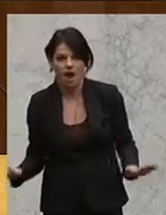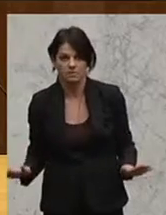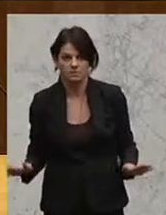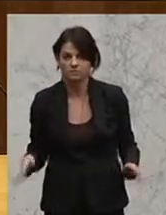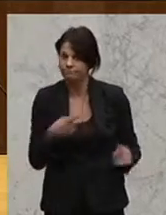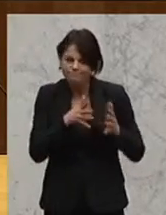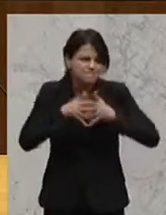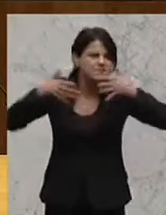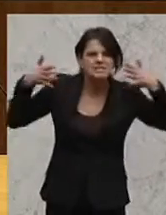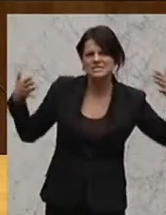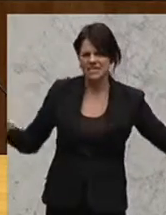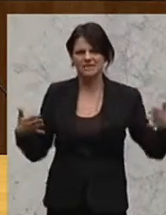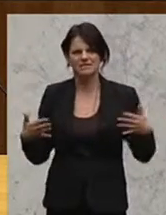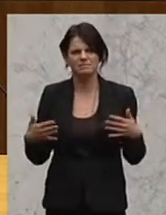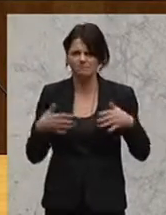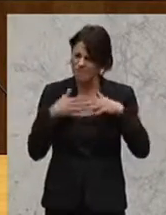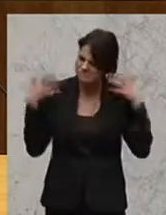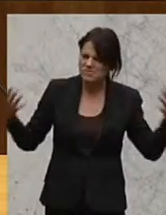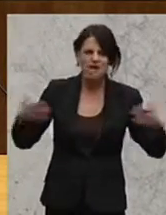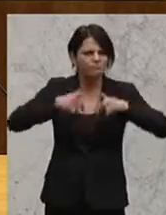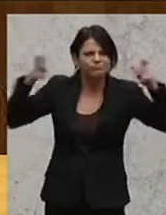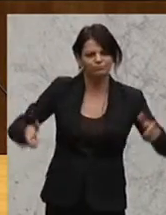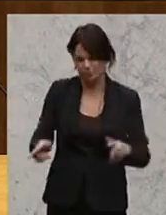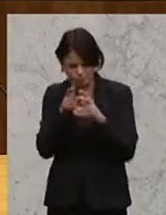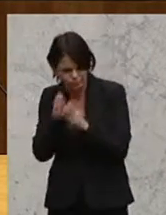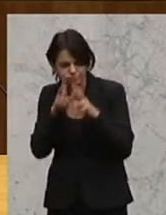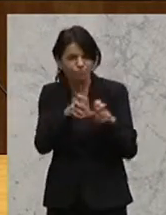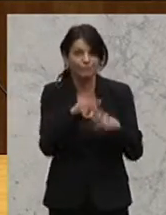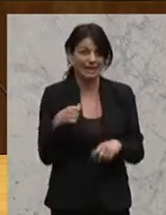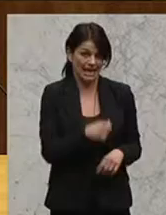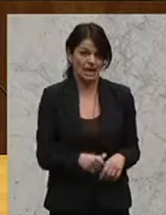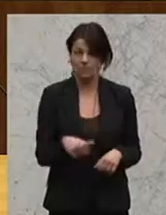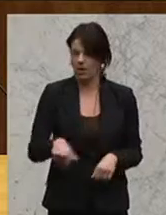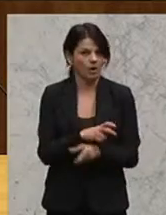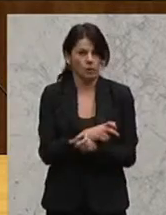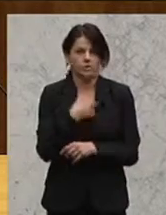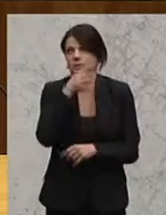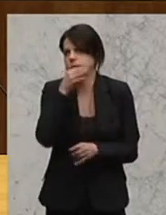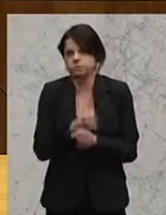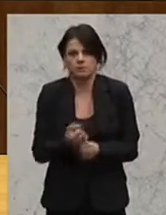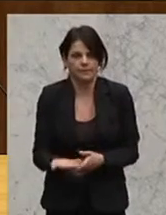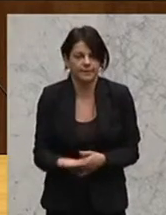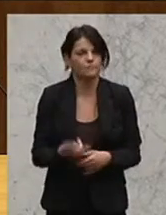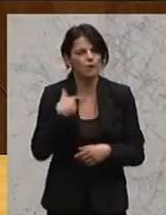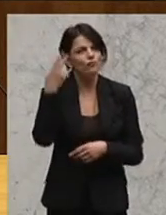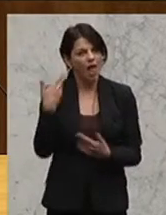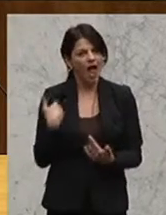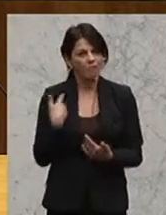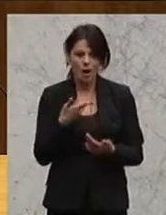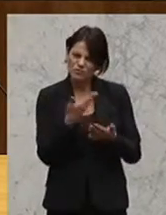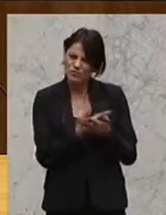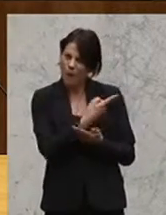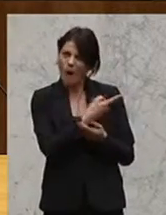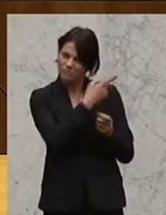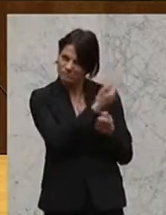Riesenaufwand, den wir uns natürlich aus Österreich in der Form nicht leisten können. Das ist mir schon klar. Aber das wäre eine Initiative, die man